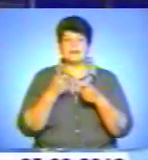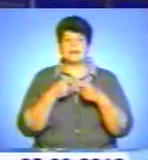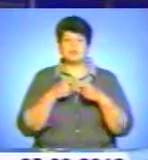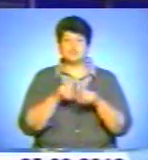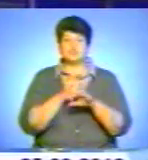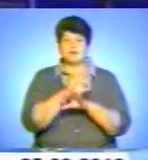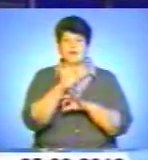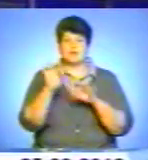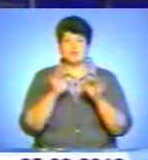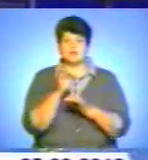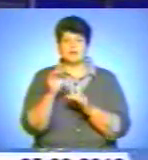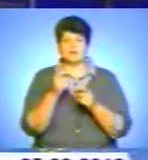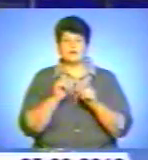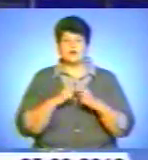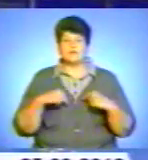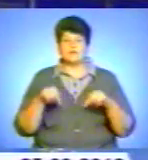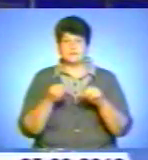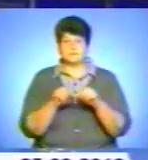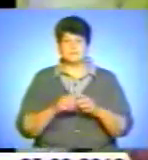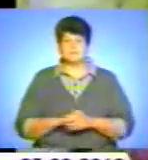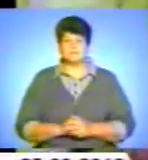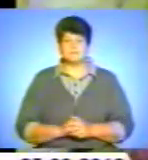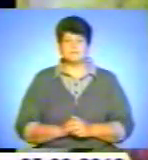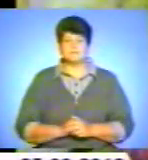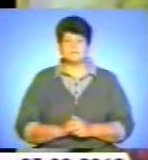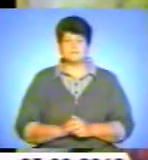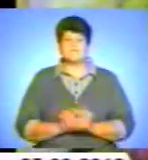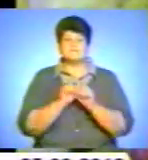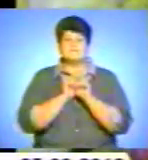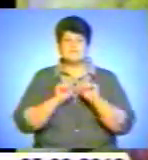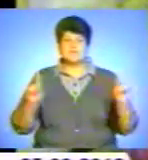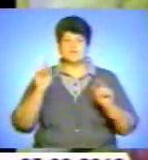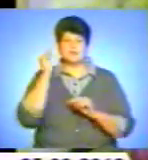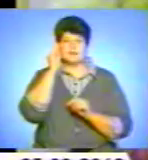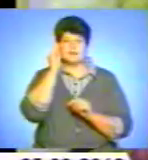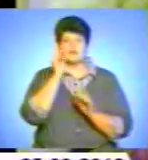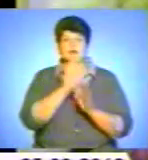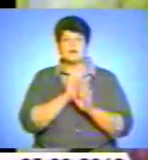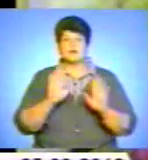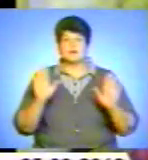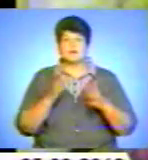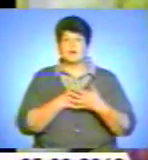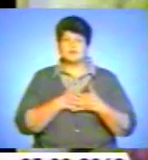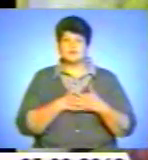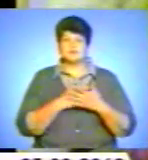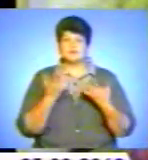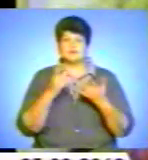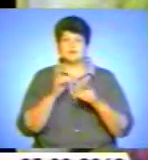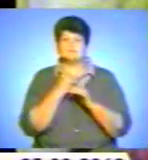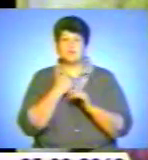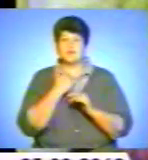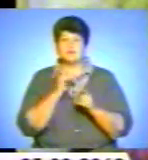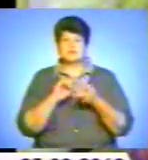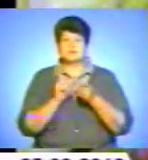артиста України Олександра Коробейченка. Винятковий талант, лірико-драматичний тенор змінив долю